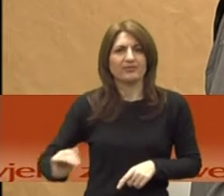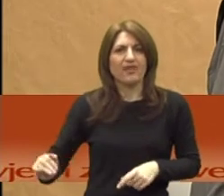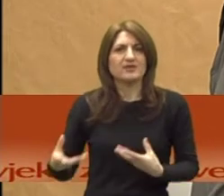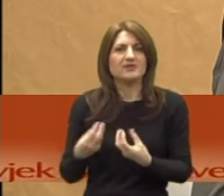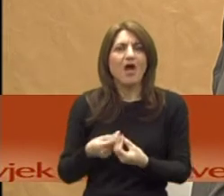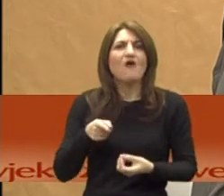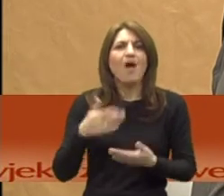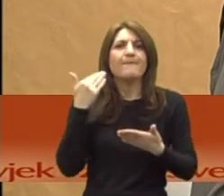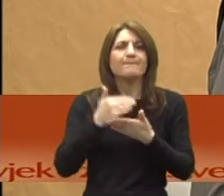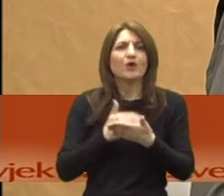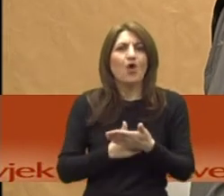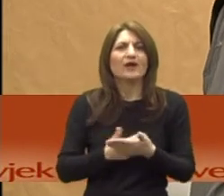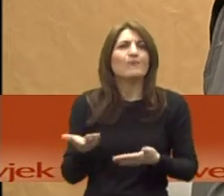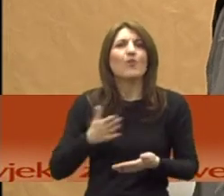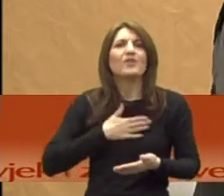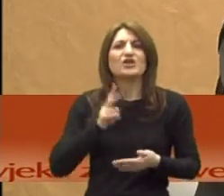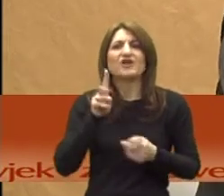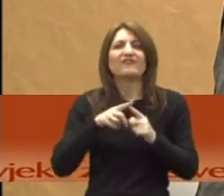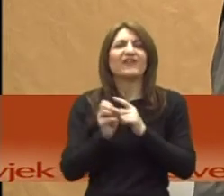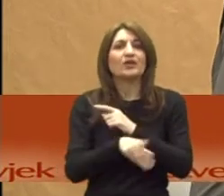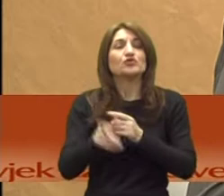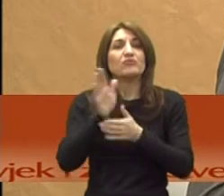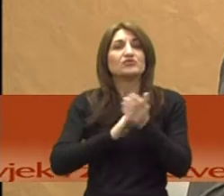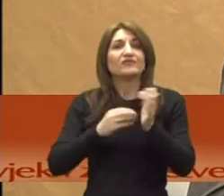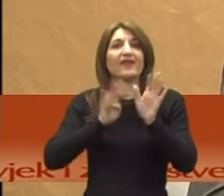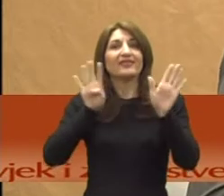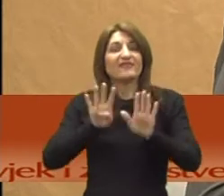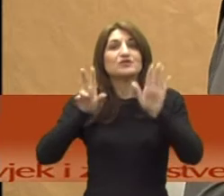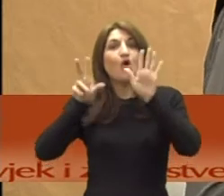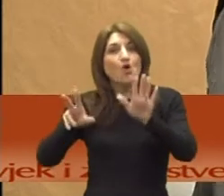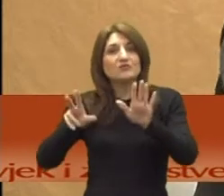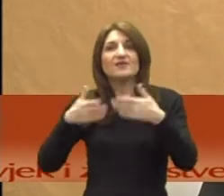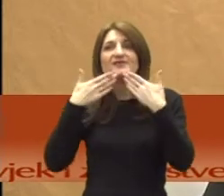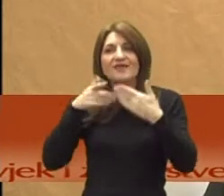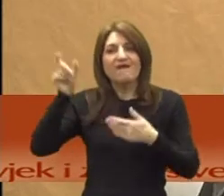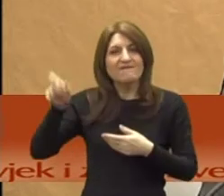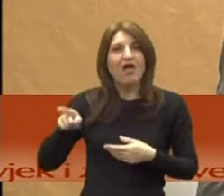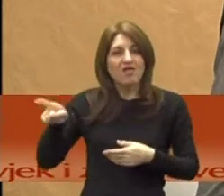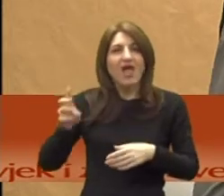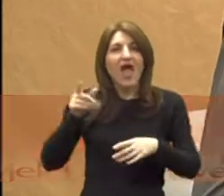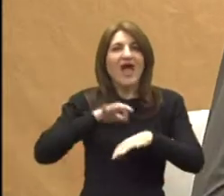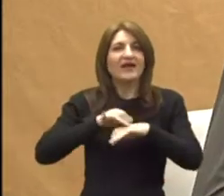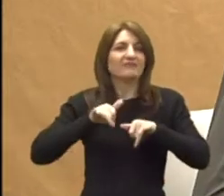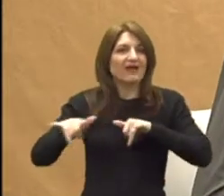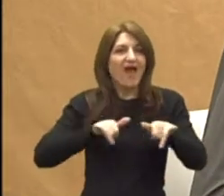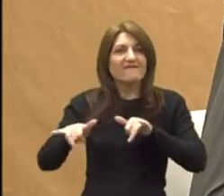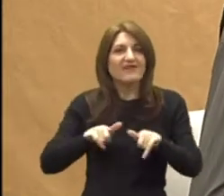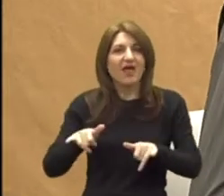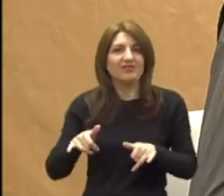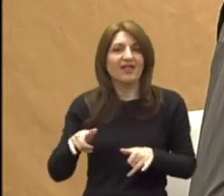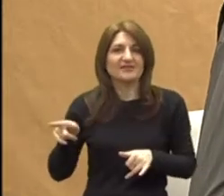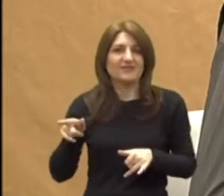ovaj program koji se provodi naše vrtiću od 1998. godine, za koju je zaslušna gospodina Renate, ona će vam ličiti o tome, je ona glavna i zaslušna su to.